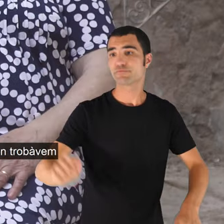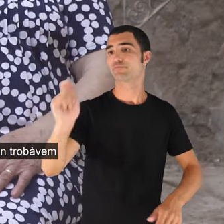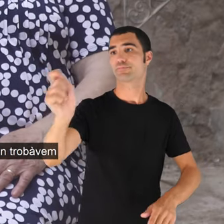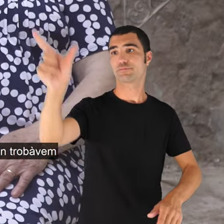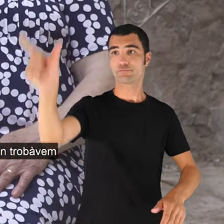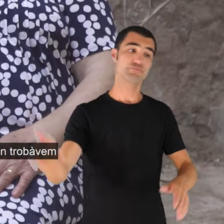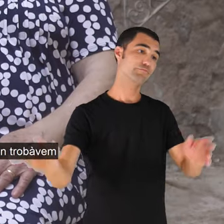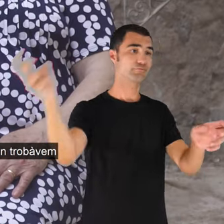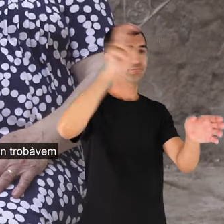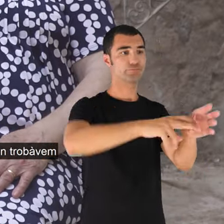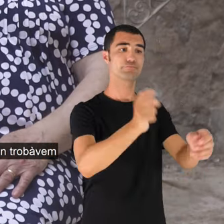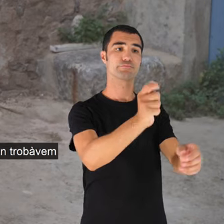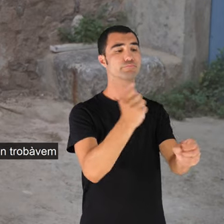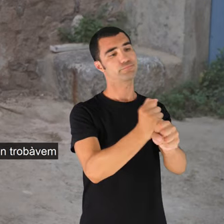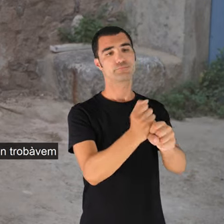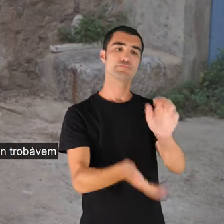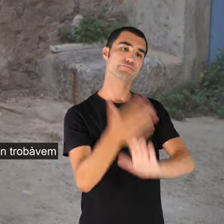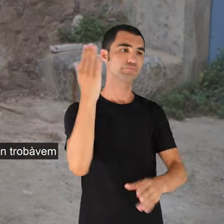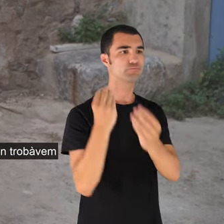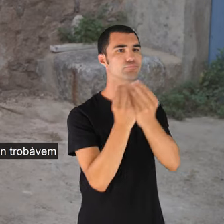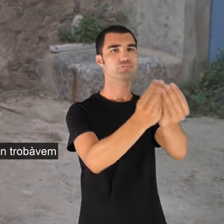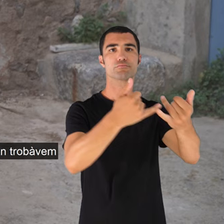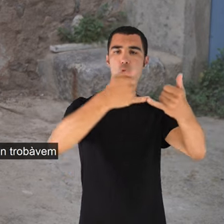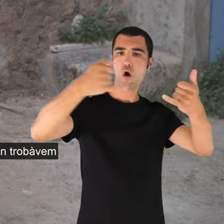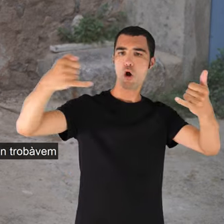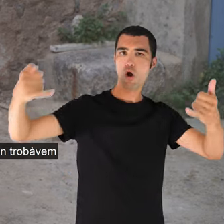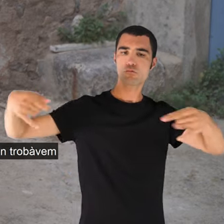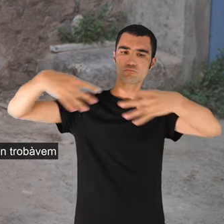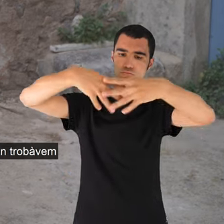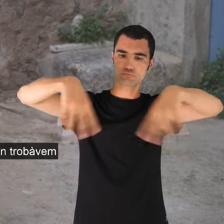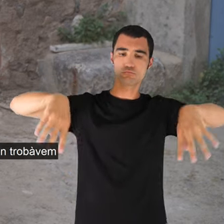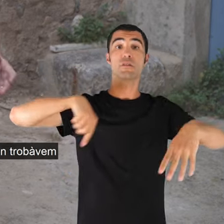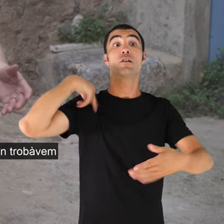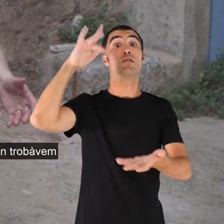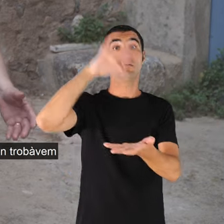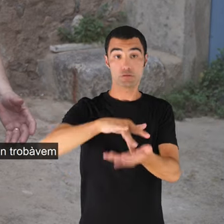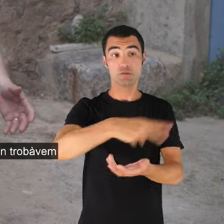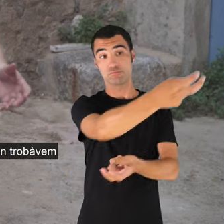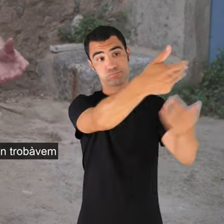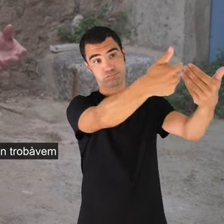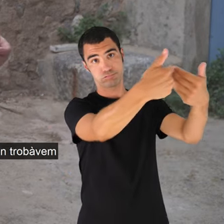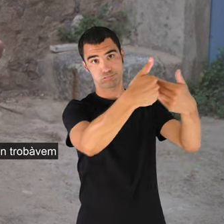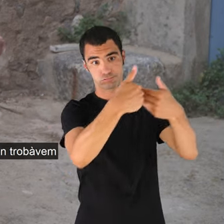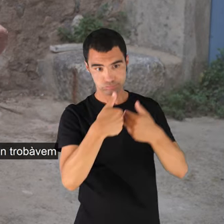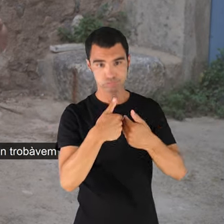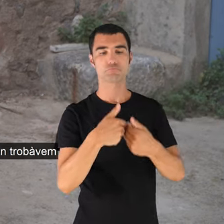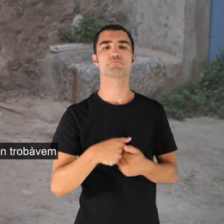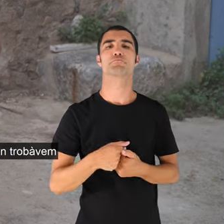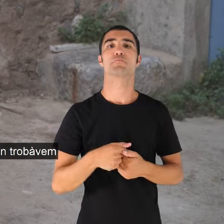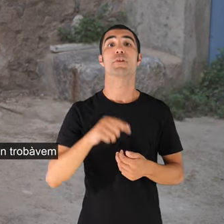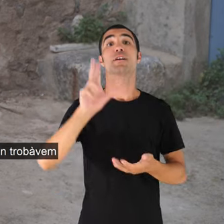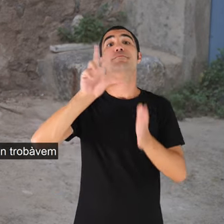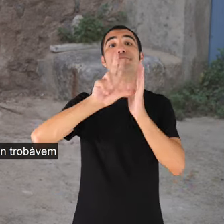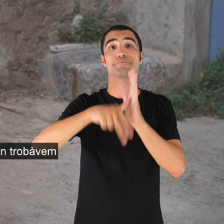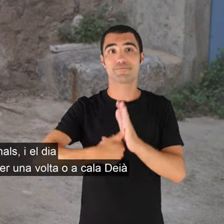on trobaven, m'entens? I així tornava a venir, tornava a venir, i després tornava a fer els